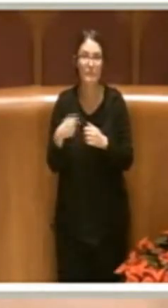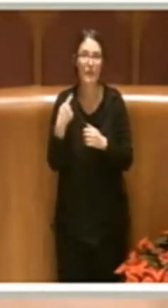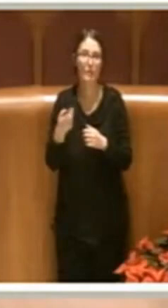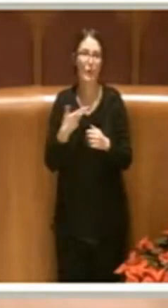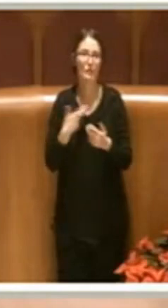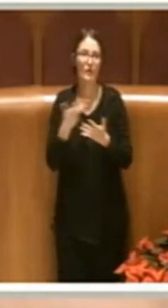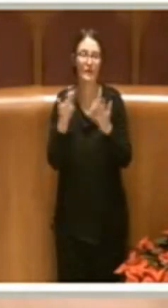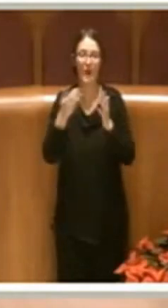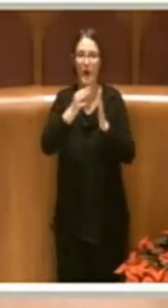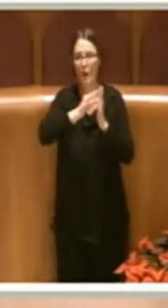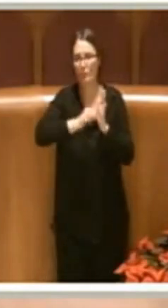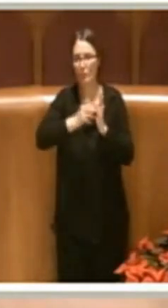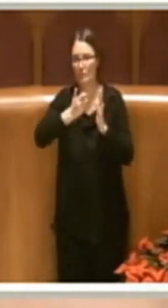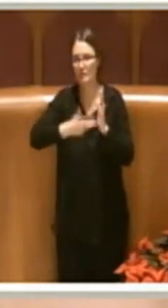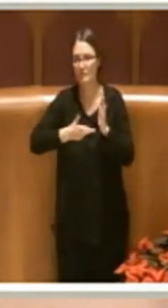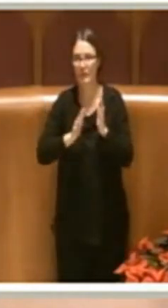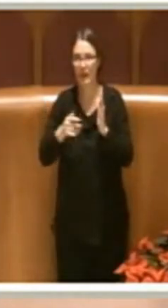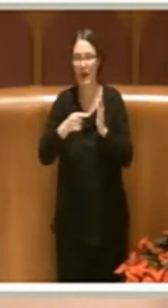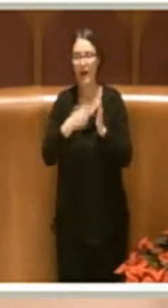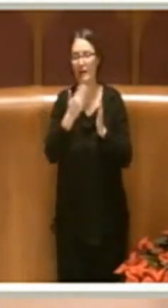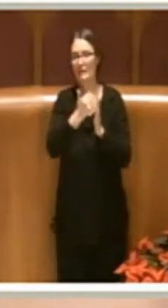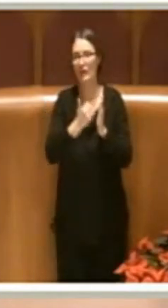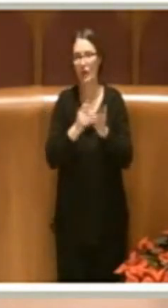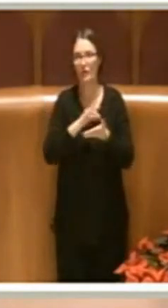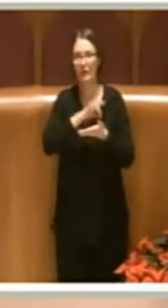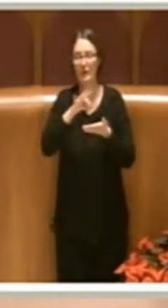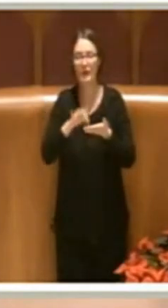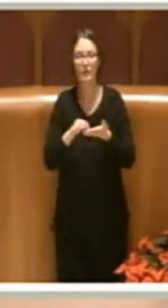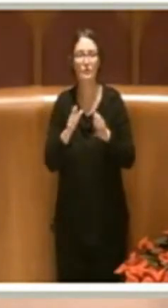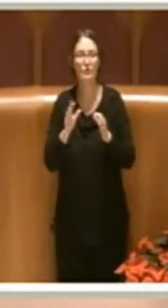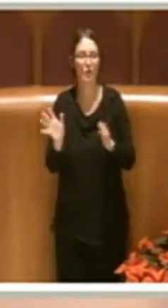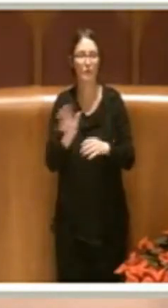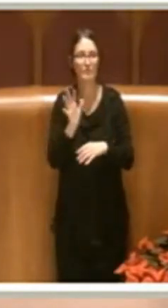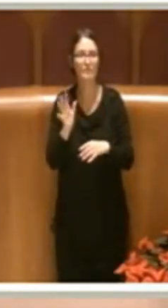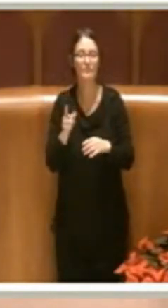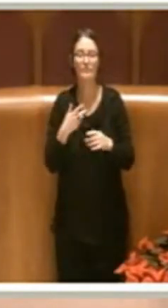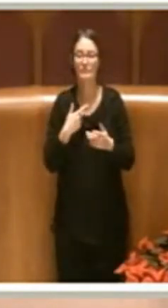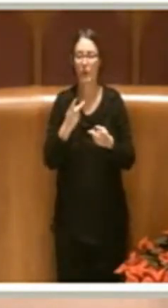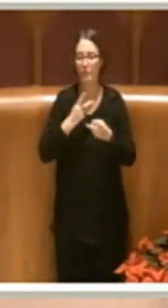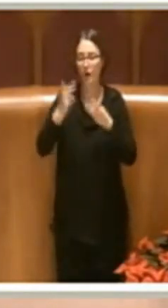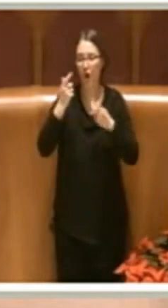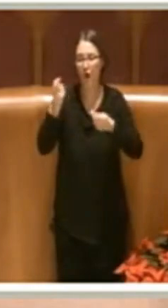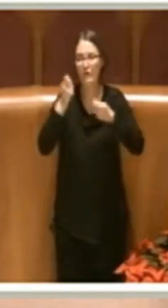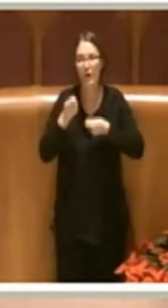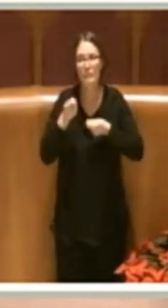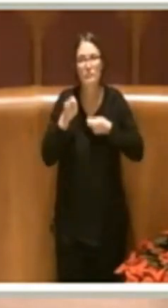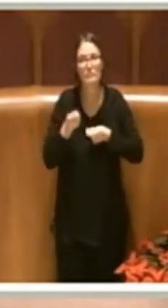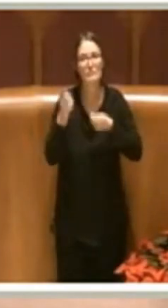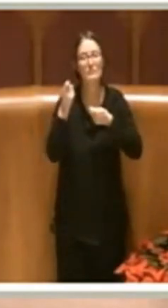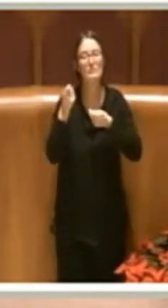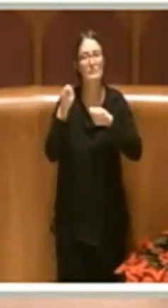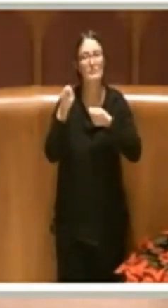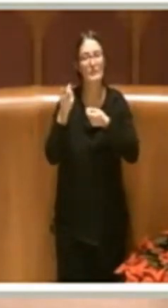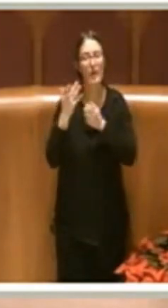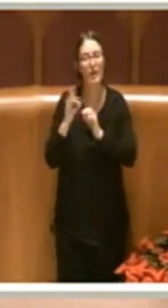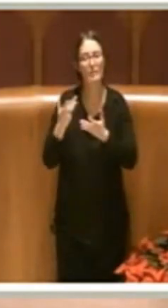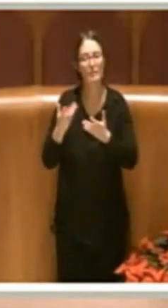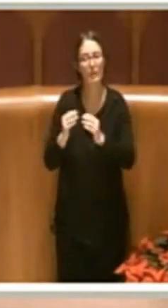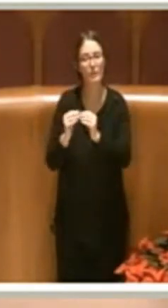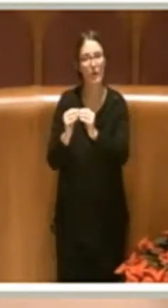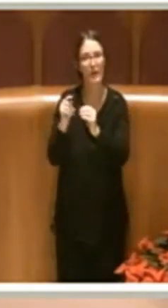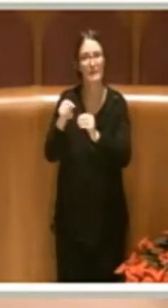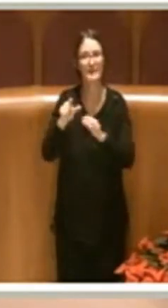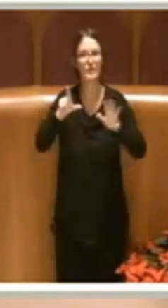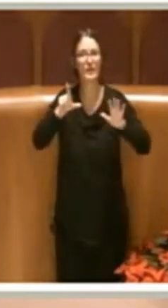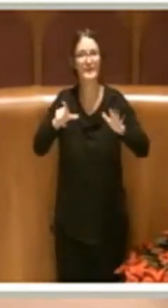altri punti nell'ordine del giorno, di cercare di dare l'impulso per la realizzazione dei sette centri di